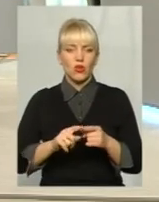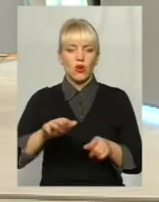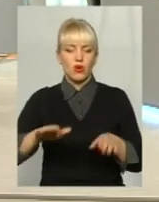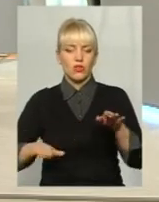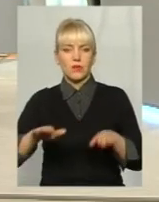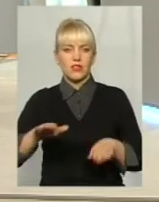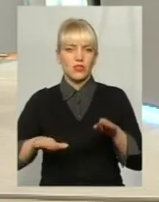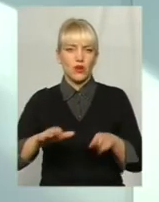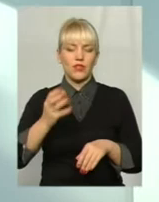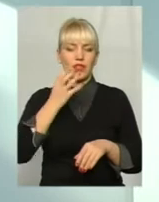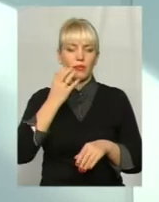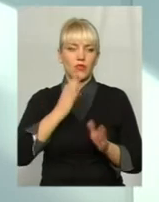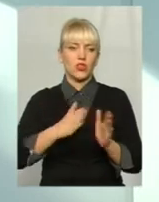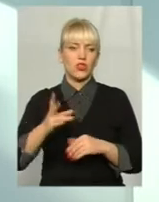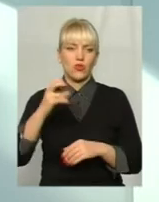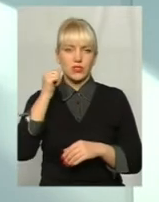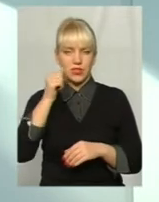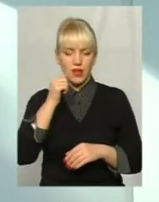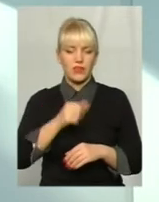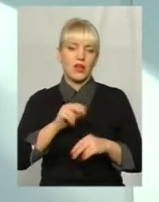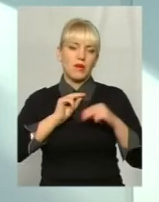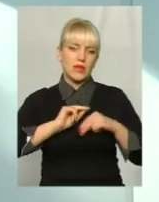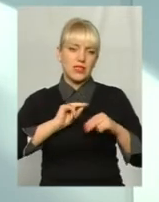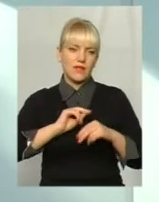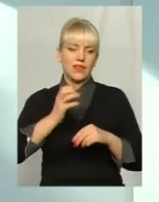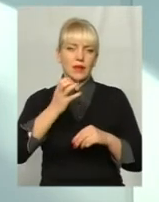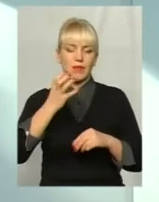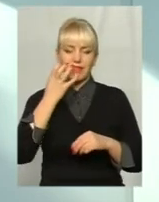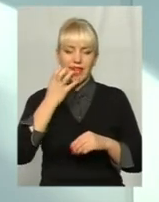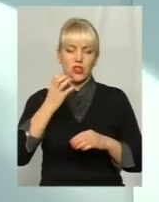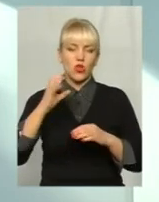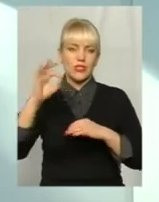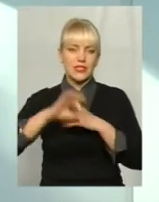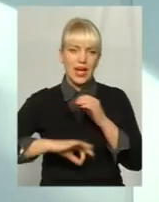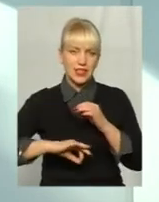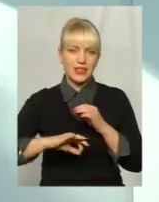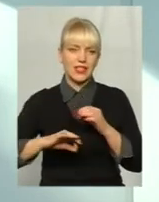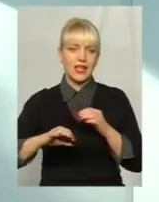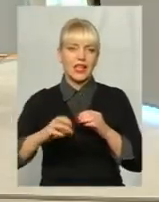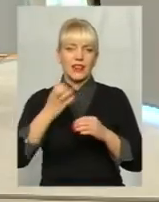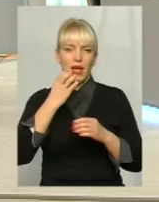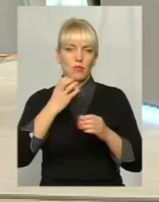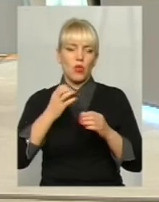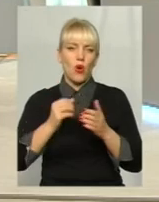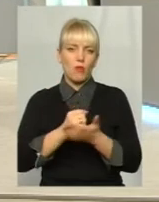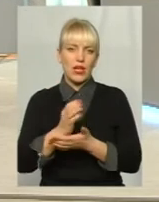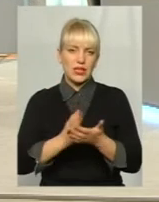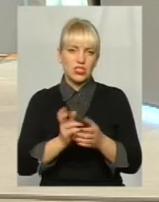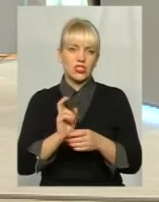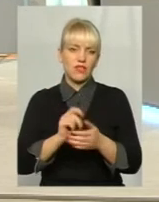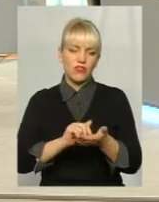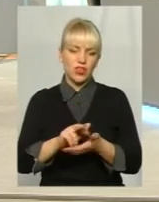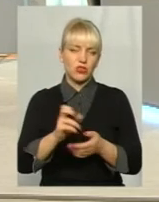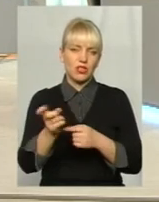тепловий режим. Але завтра працівники під Денозахненим тепловим мережам вийдуть, і я візьму на контроль це питання. Тернопільська 26.